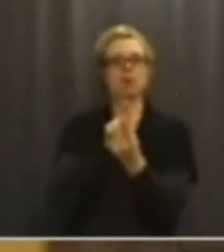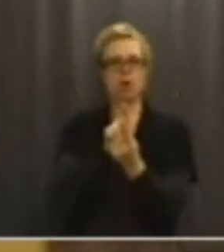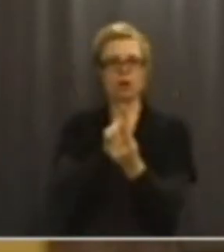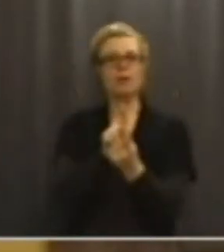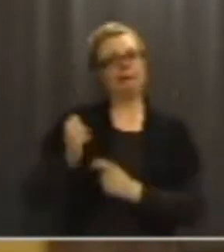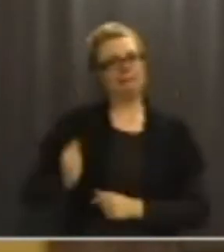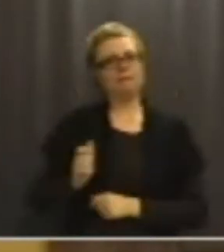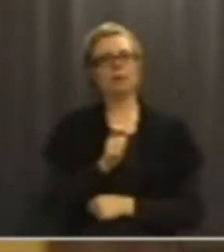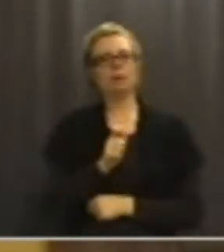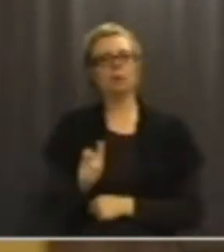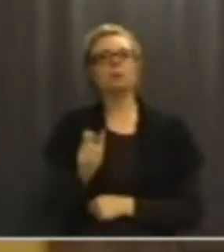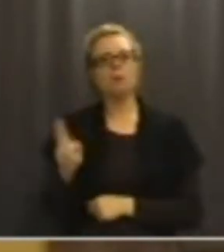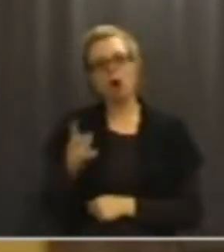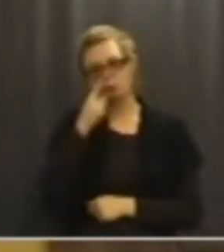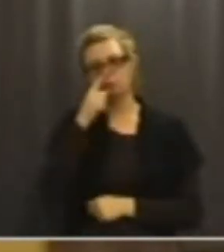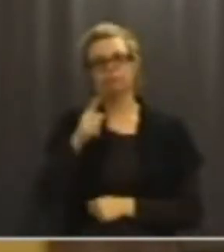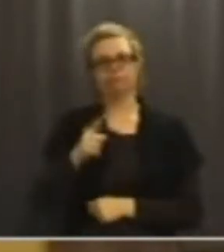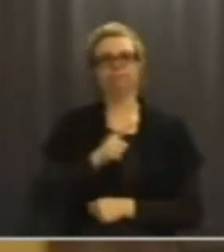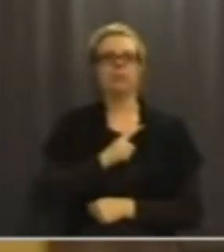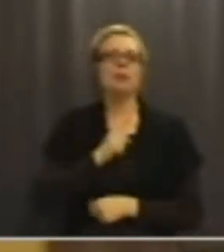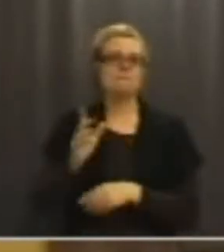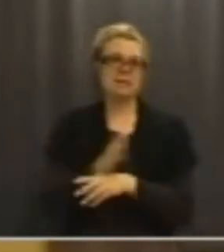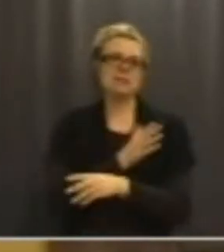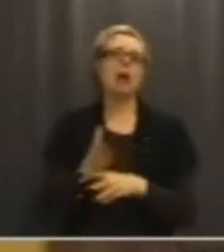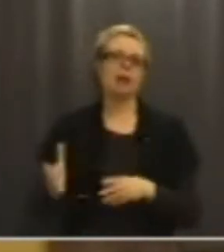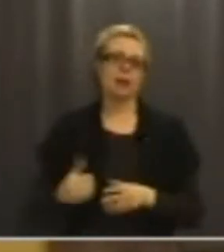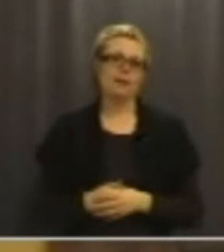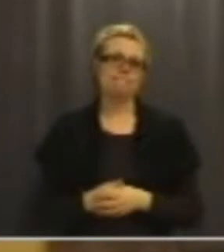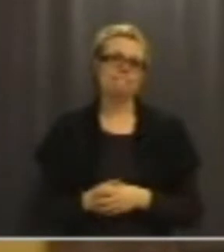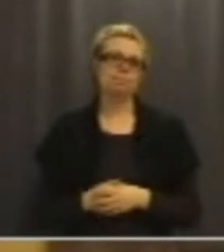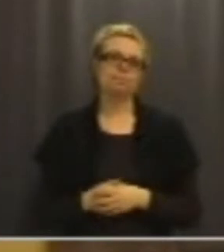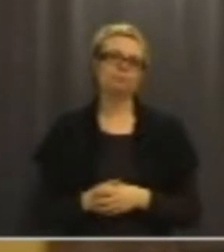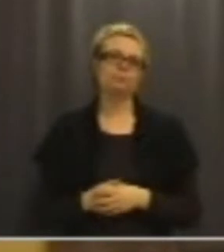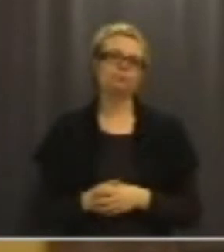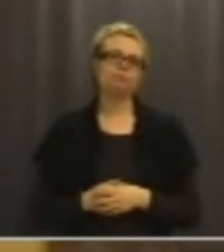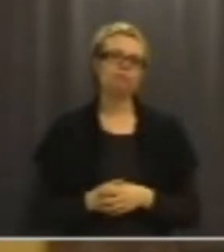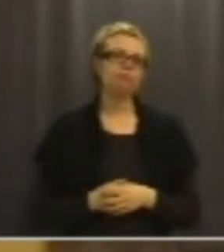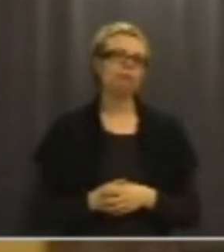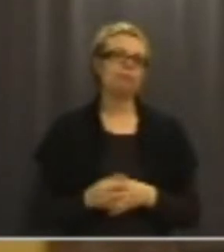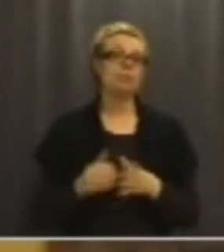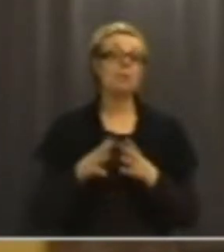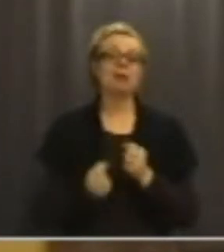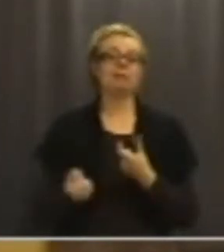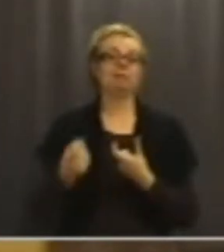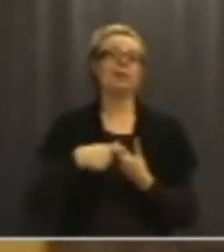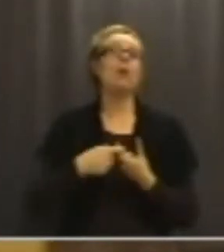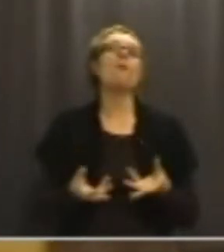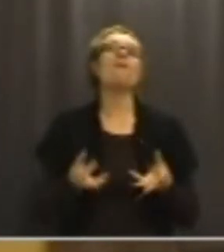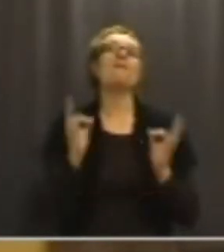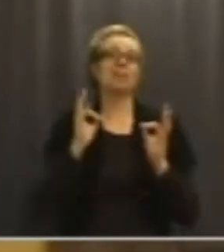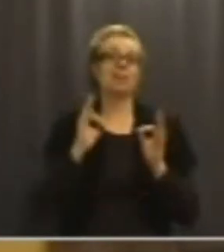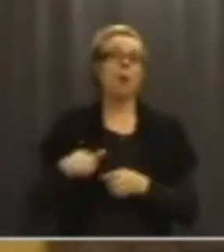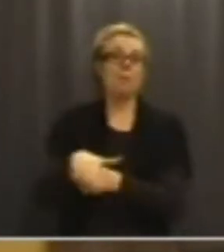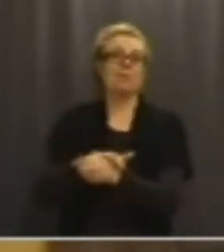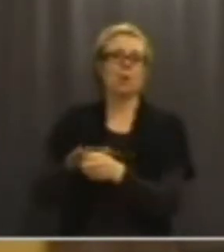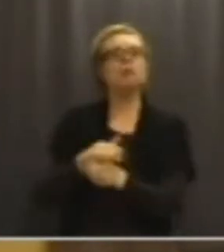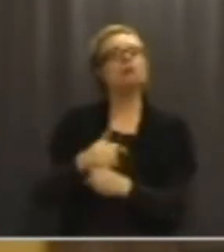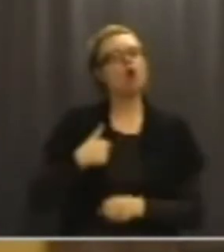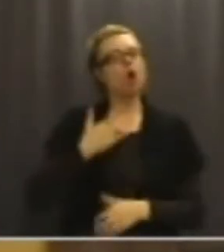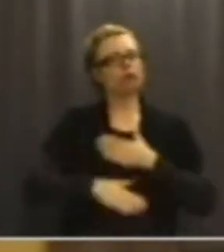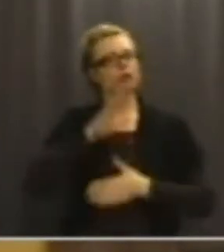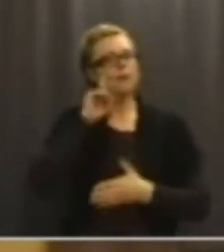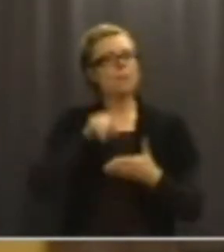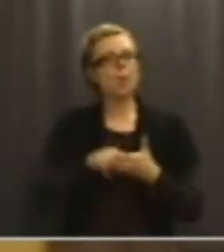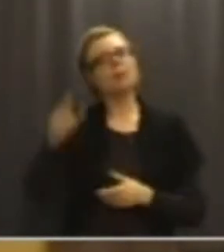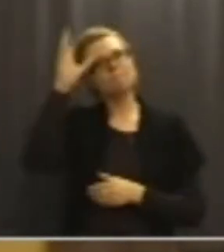kvinnor som har blivit misshandlade. Men det är ju inom det offentliga det. Jag skulle önska att också